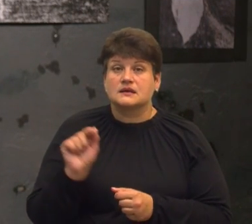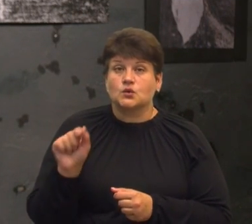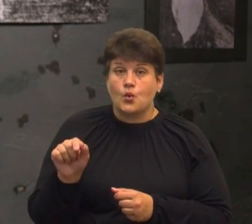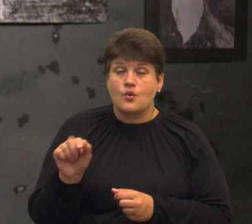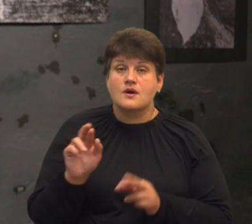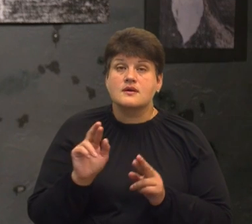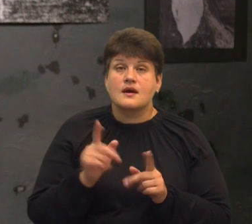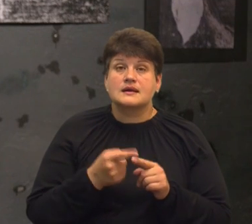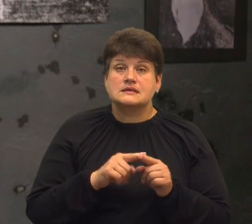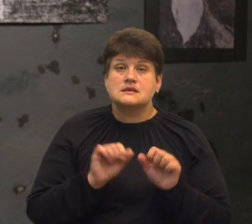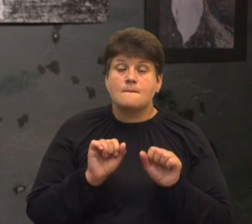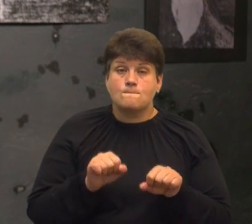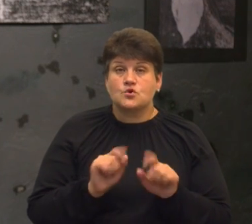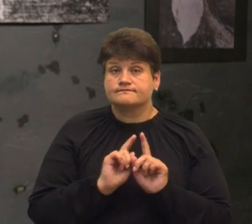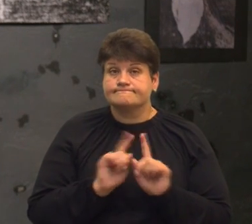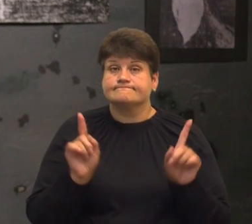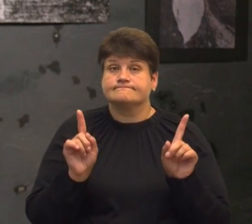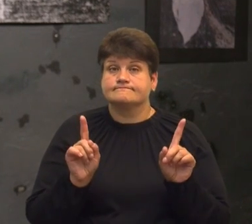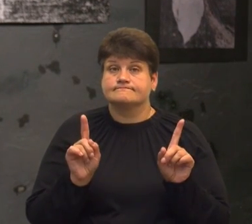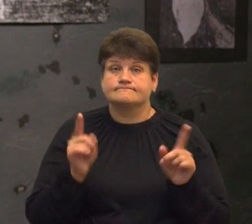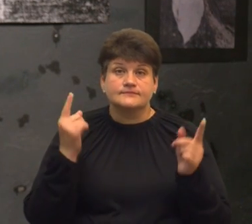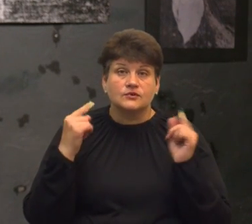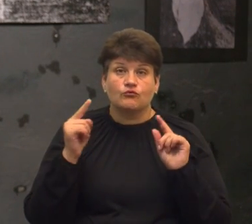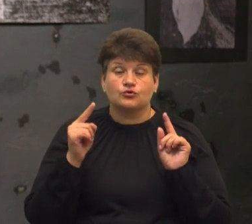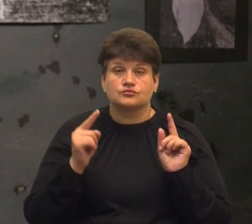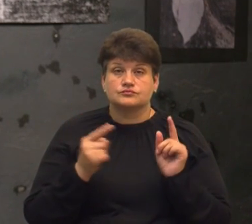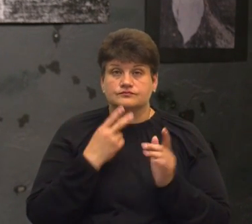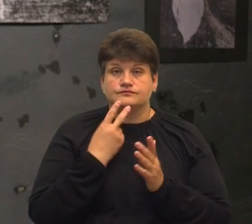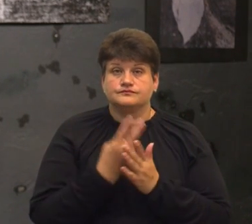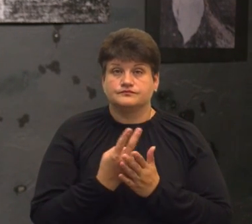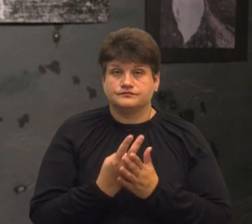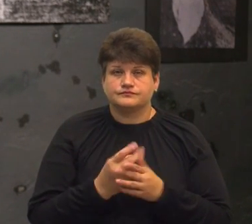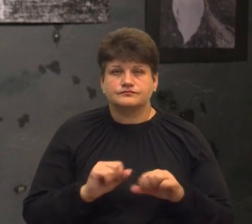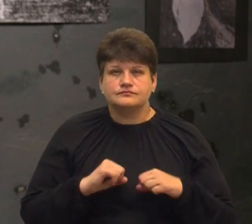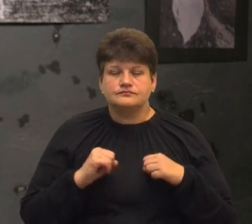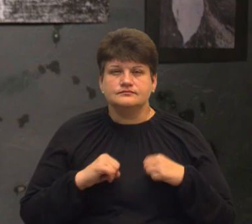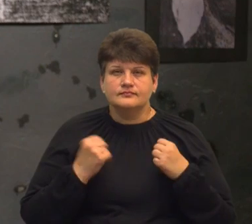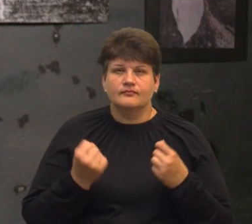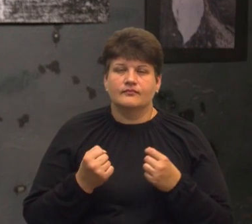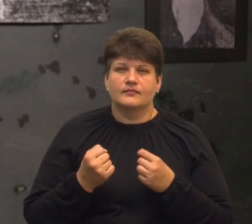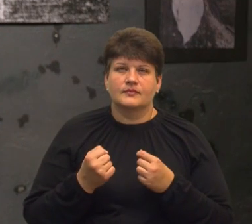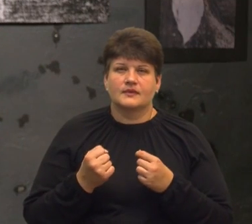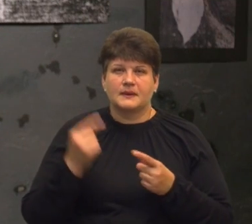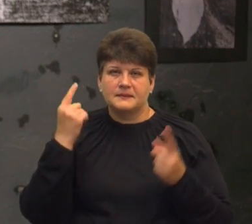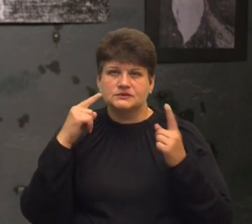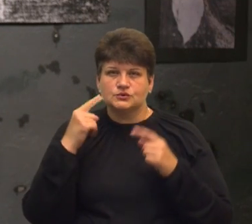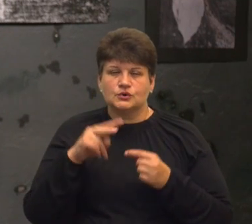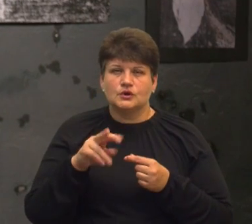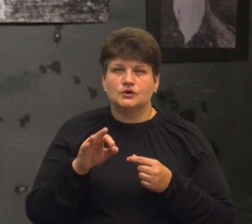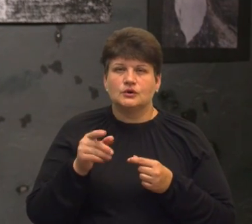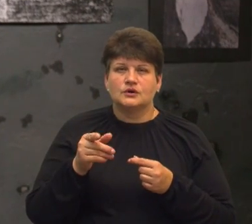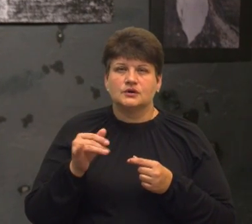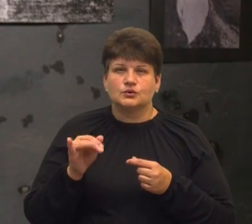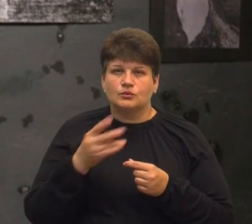це можна прикольно творчо описати. Я, здаюся, старався включити якусь таку мистецьку логіку і побачити